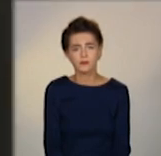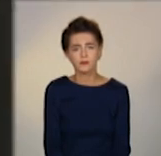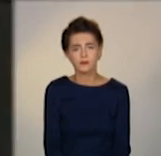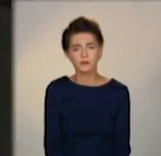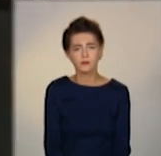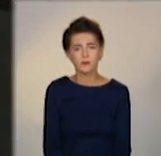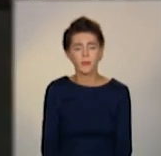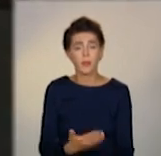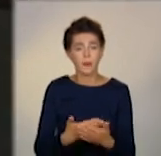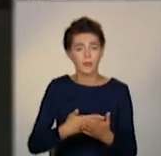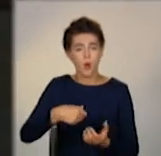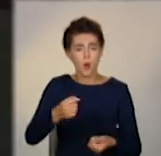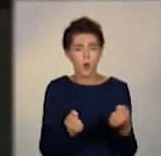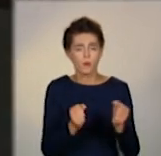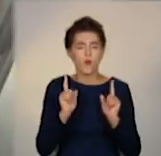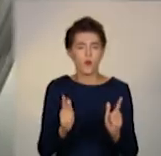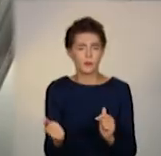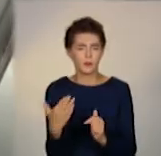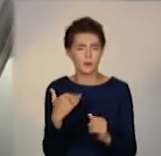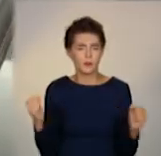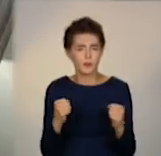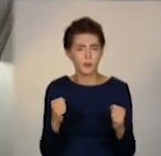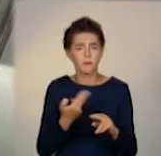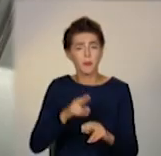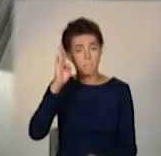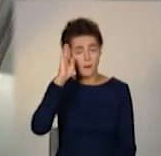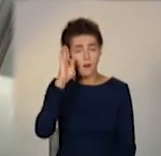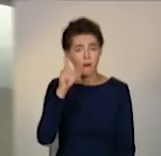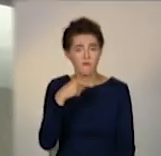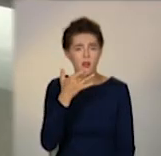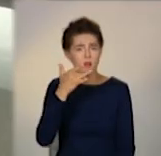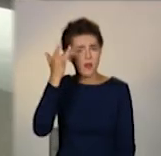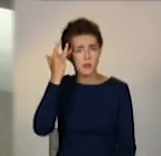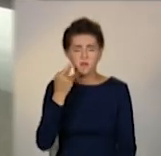За кермо з прохолодою, влітку пан Сергій їздить лише з кондиціонером.